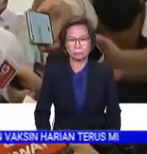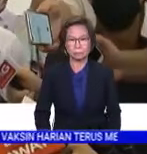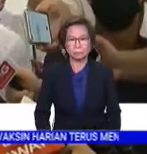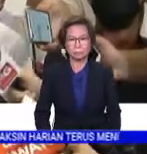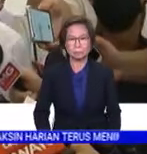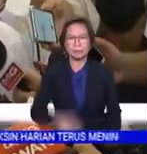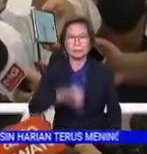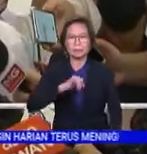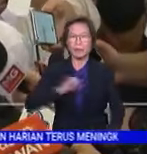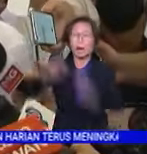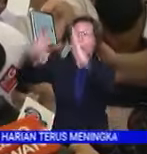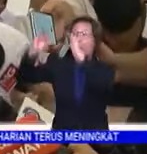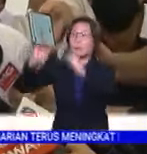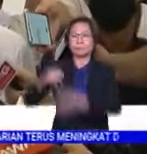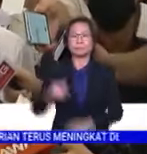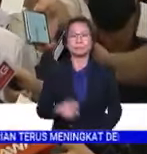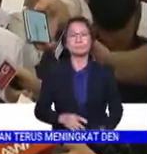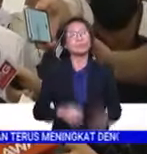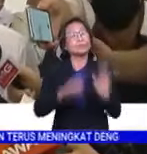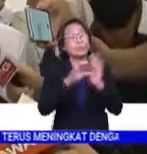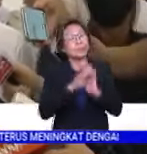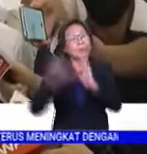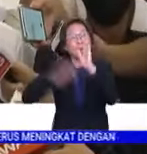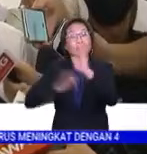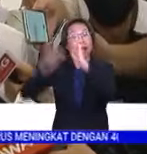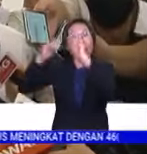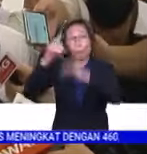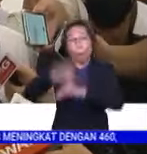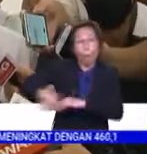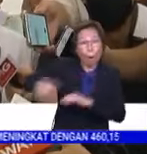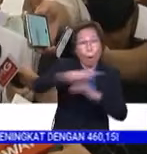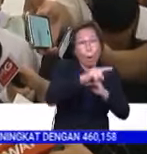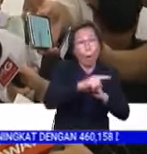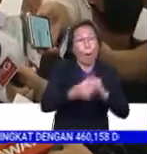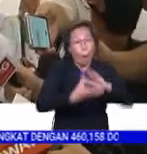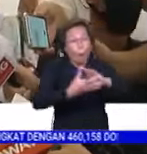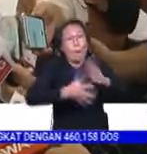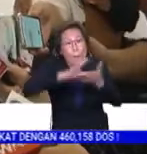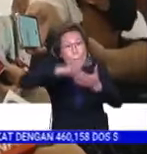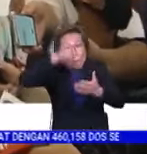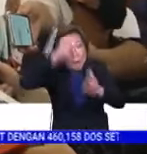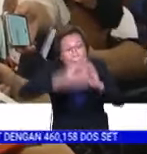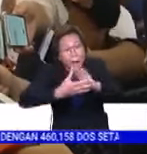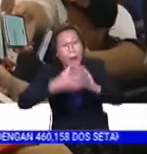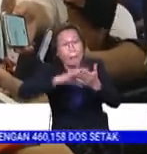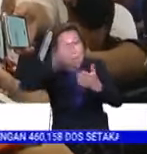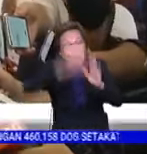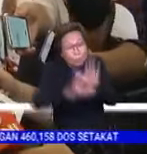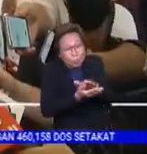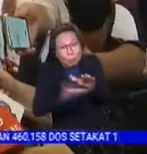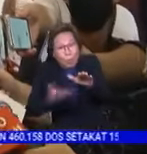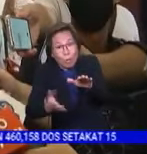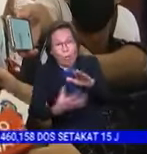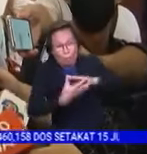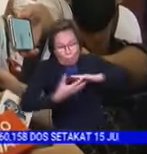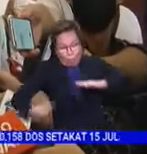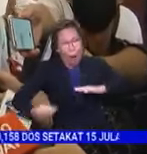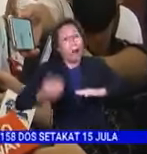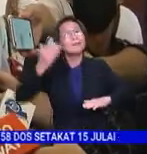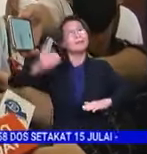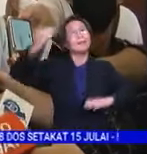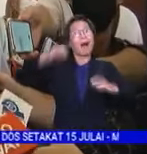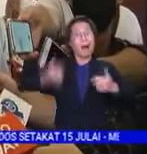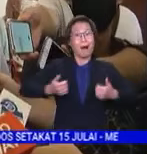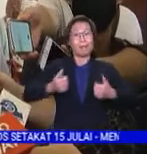Saya harap semua kita mengambil iktibar daripada kes yang berlaku selepas hari-hari Aidilfitri ini.